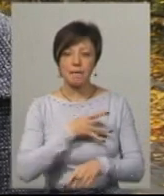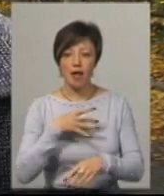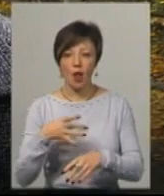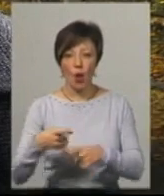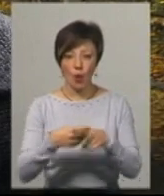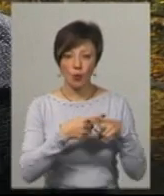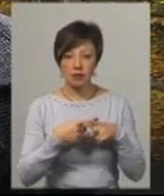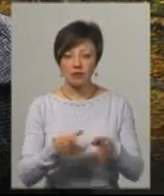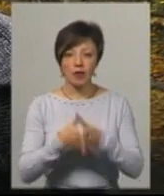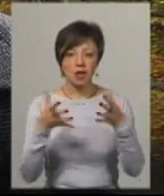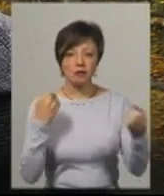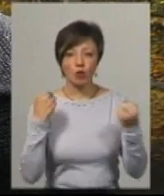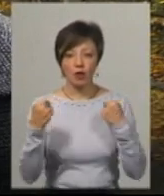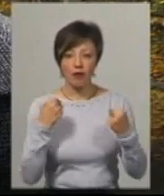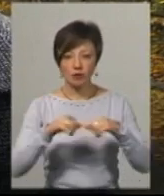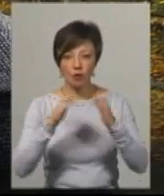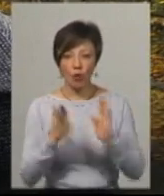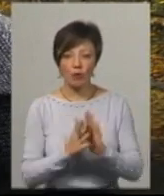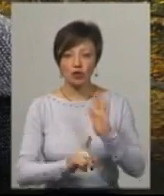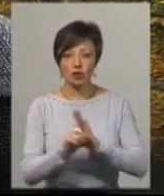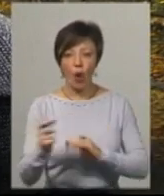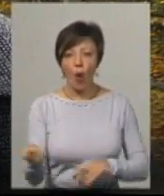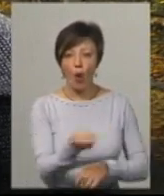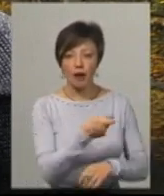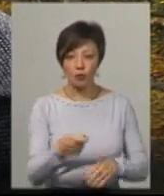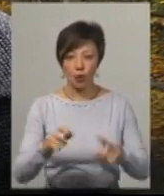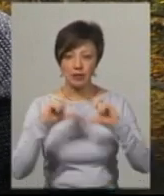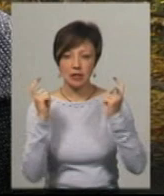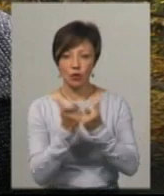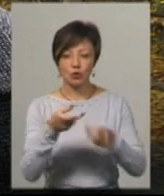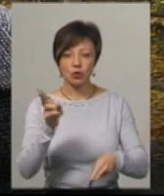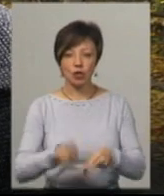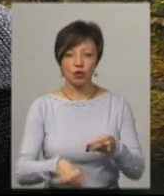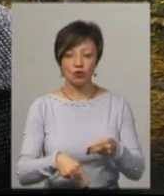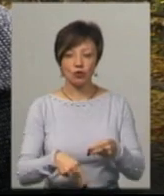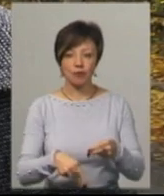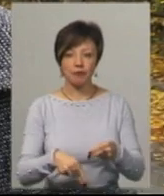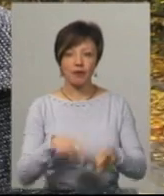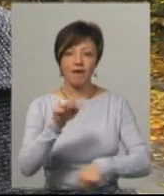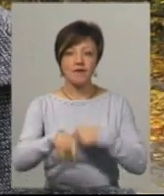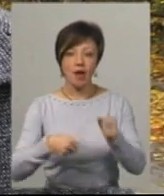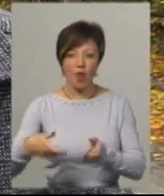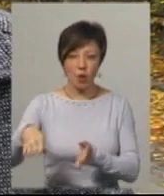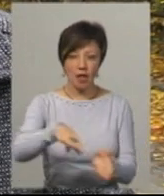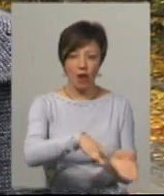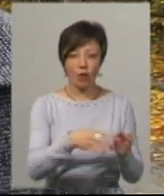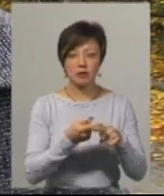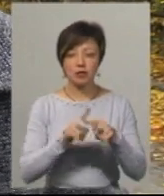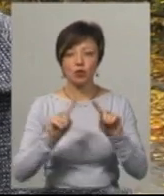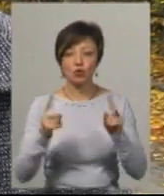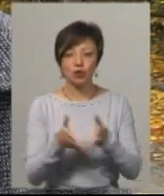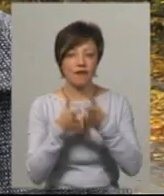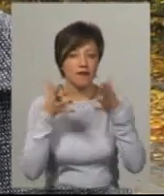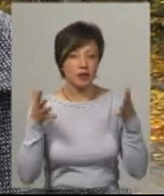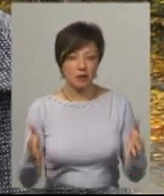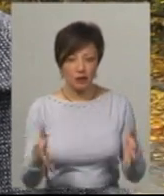комплекси, починаючи від хокейного стадіону і закінчуючи велотреком, це дуже великі